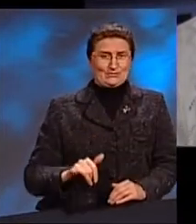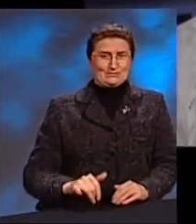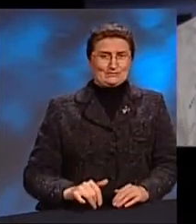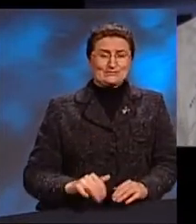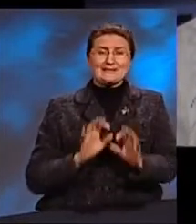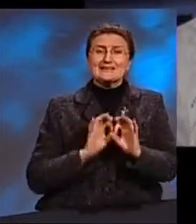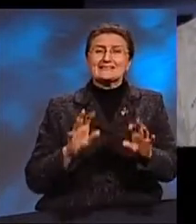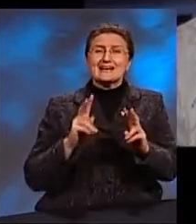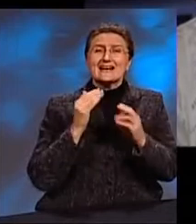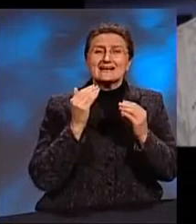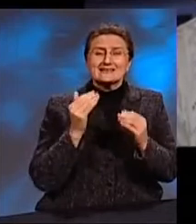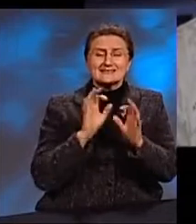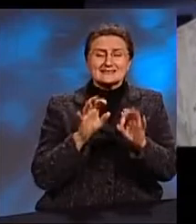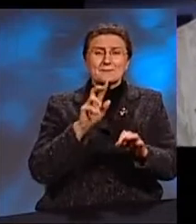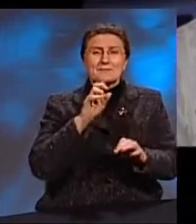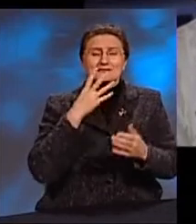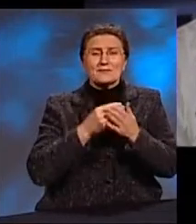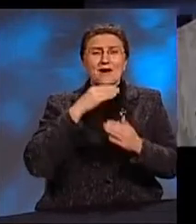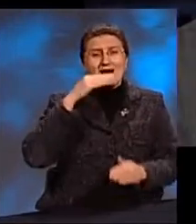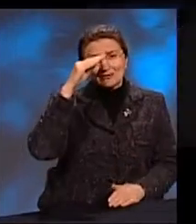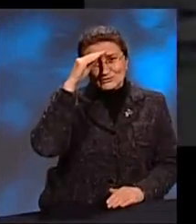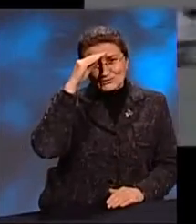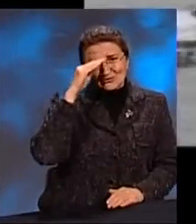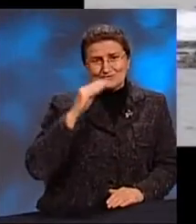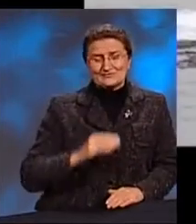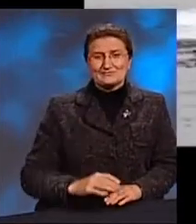Расскажи, как ты бы рассказал это своему отцу